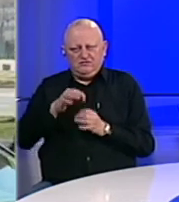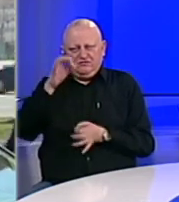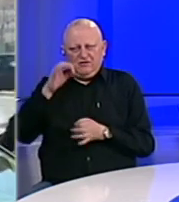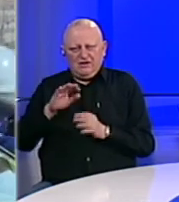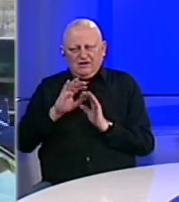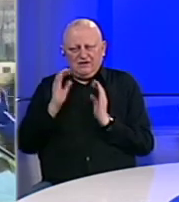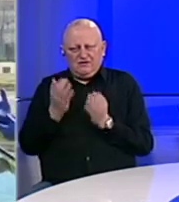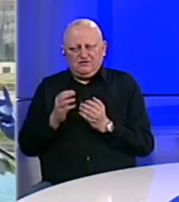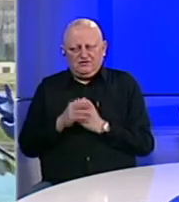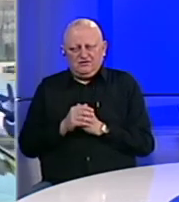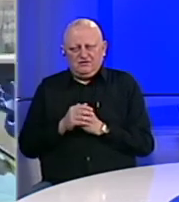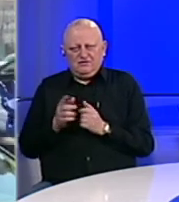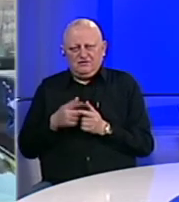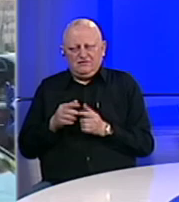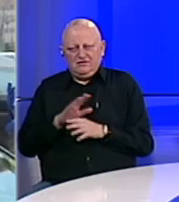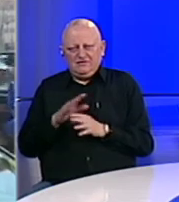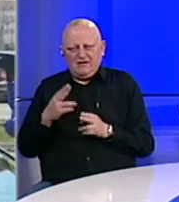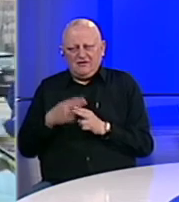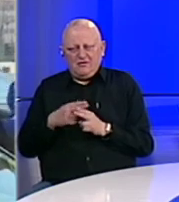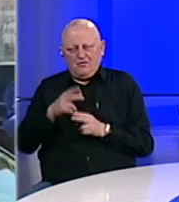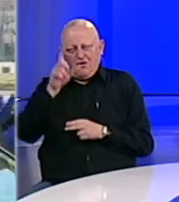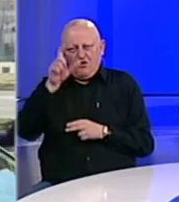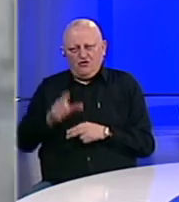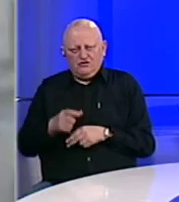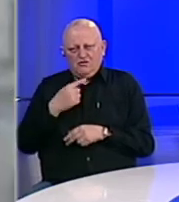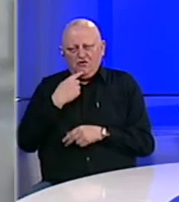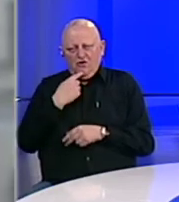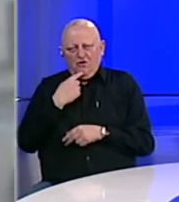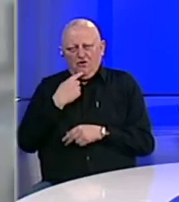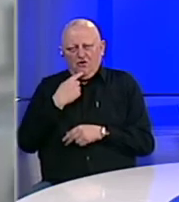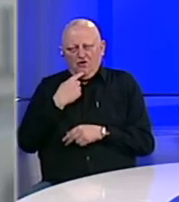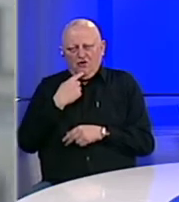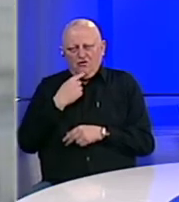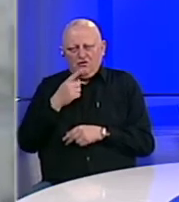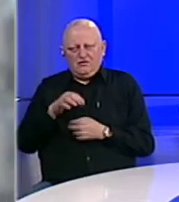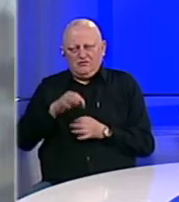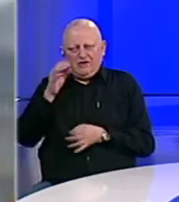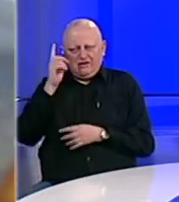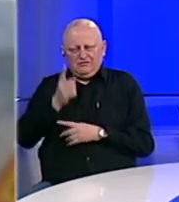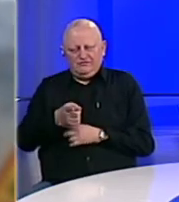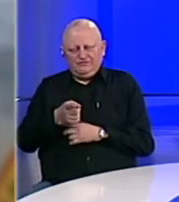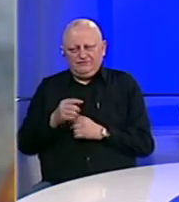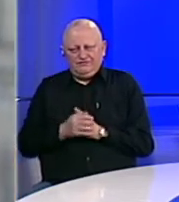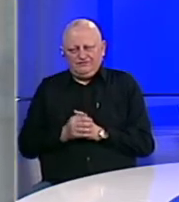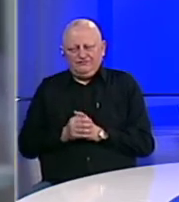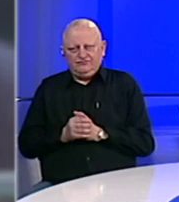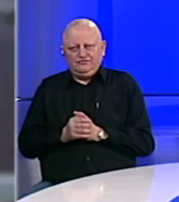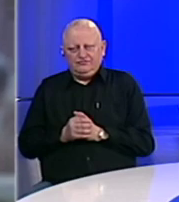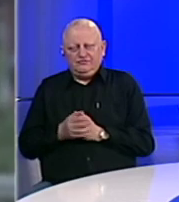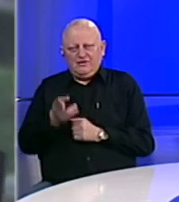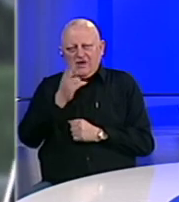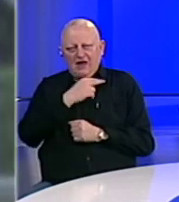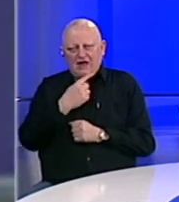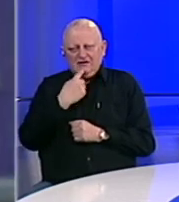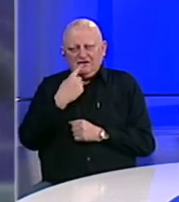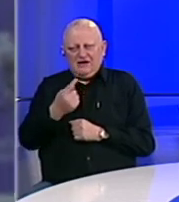izolacije ili sva imena osoba kojima je takva mjera izrečena. Agencija